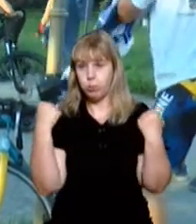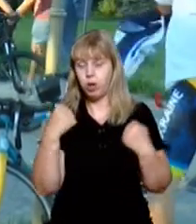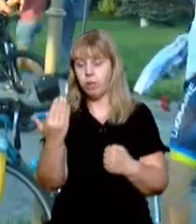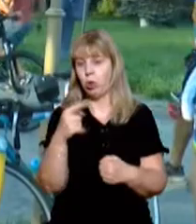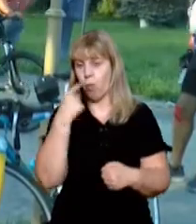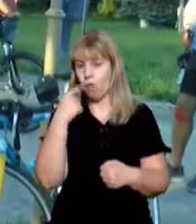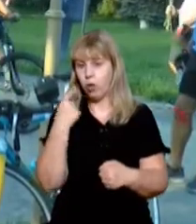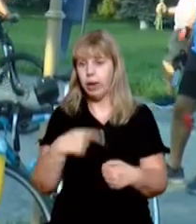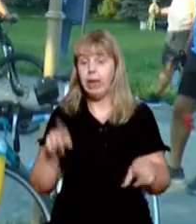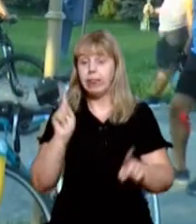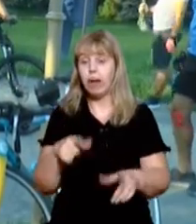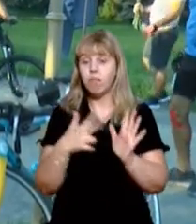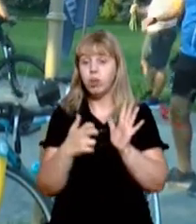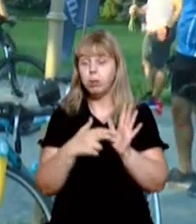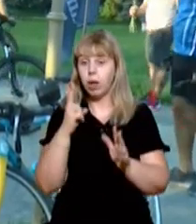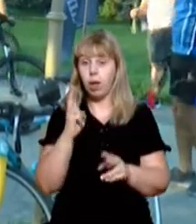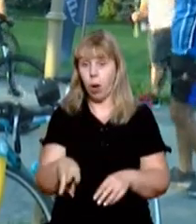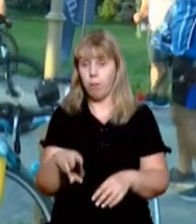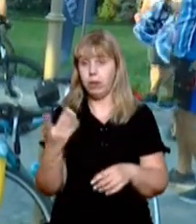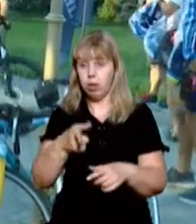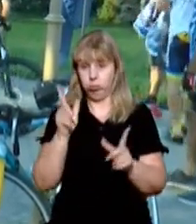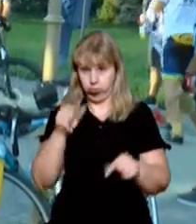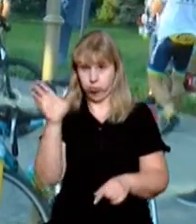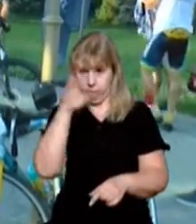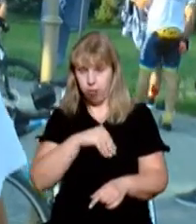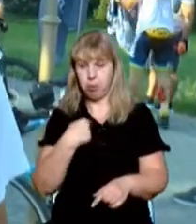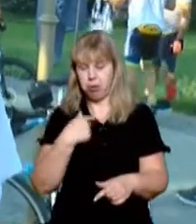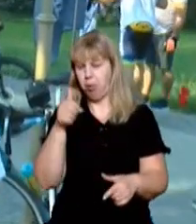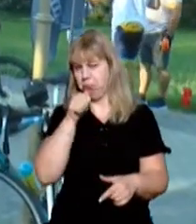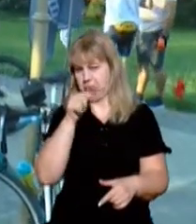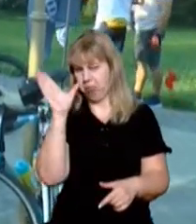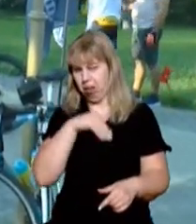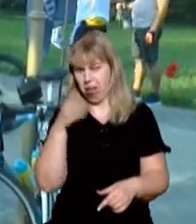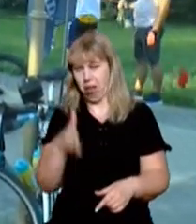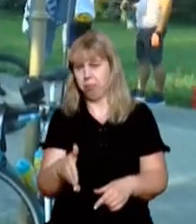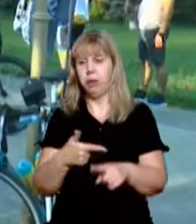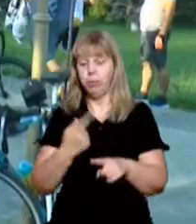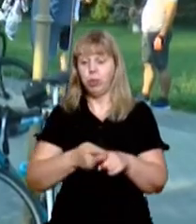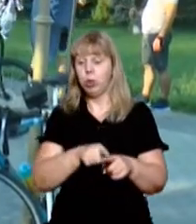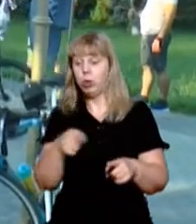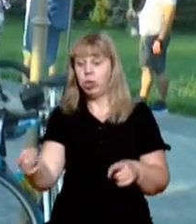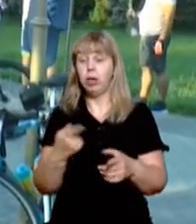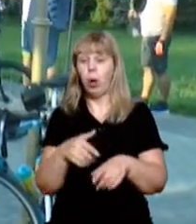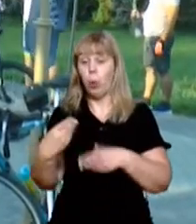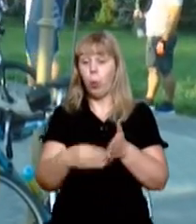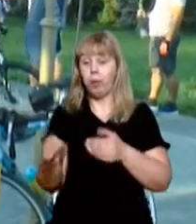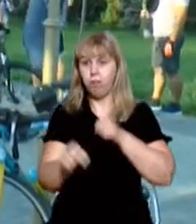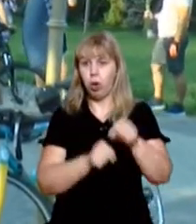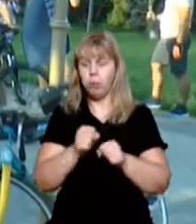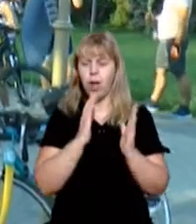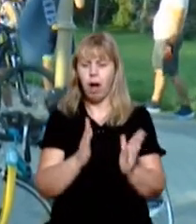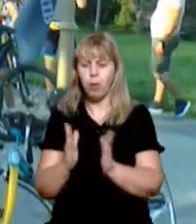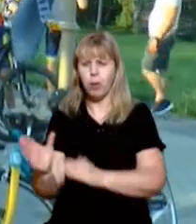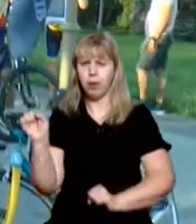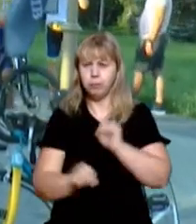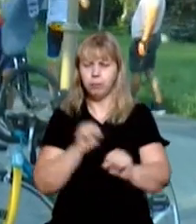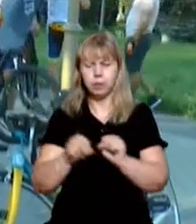І він каже, там 800 кілометрів. Доїдеш? Я сказав, що спробую. З того часу купив велосипеда. Регулярно